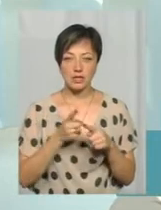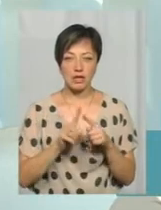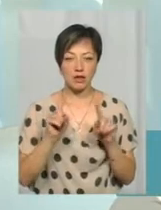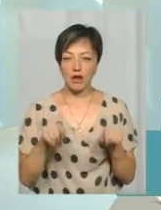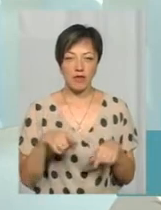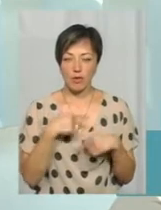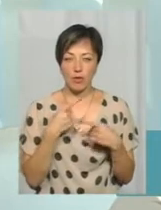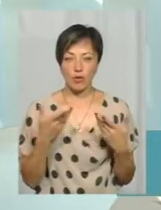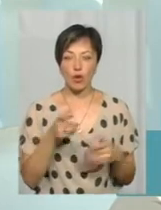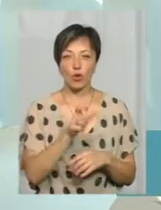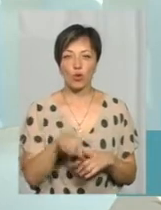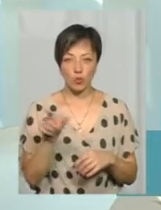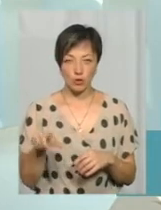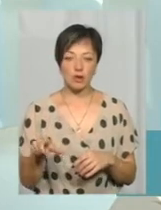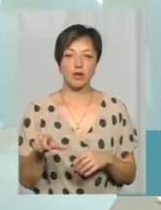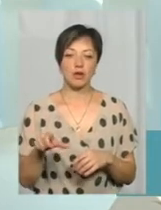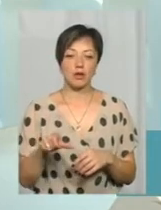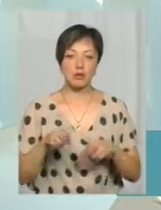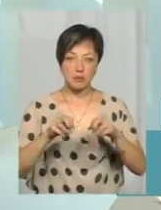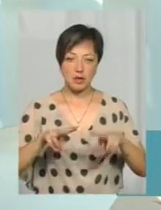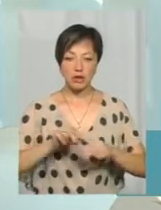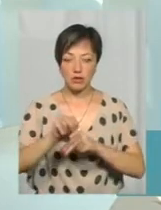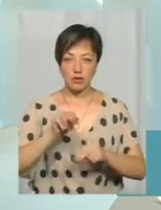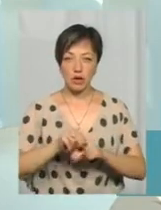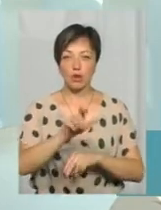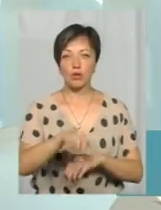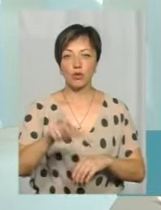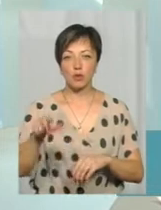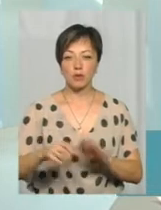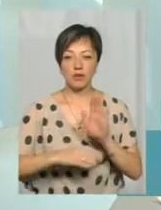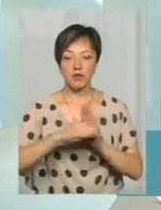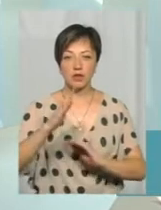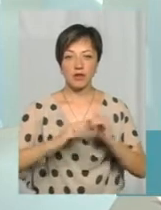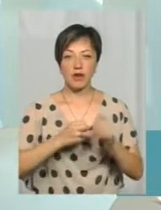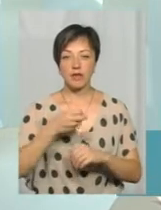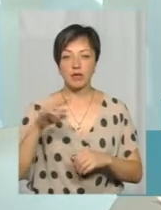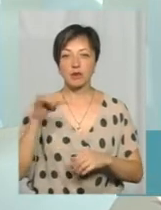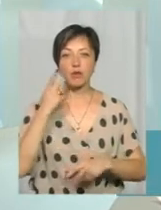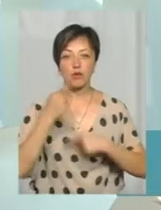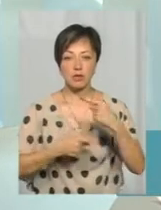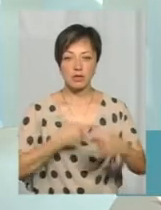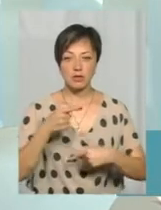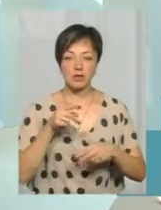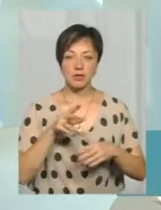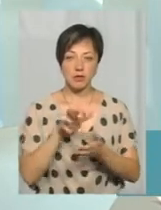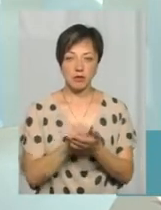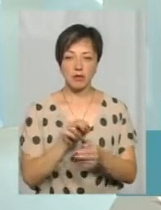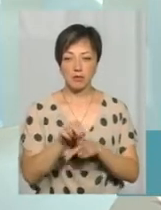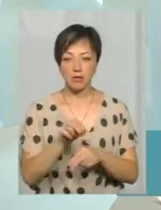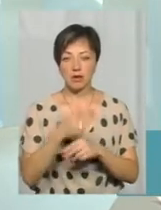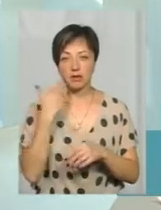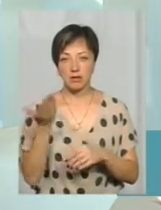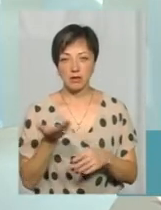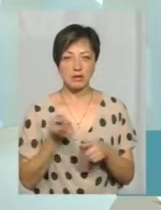мова немає. Тобто, люди проходять навчання, люди проходять і підвищення кваліфікацій, і постійно з ними займаються, постійно проводимо